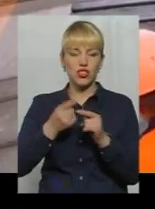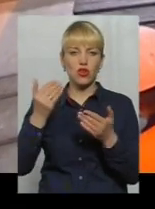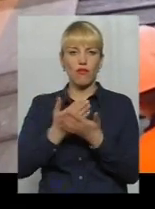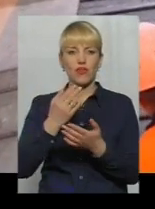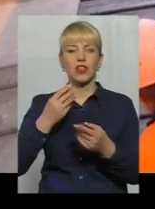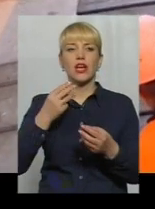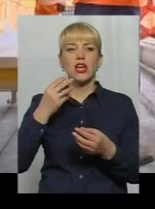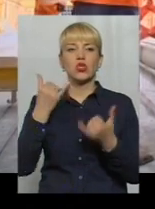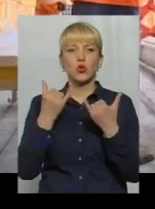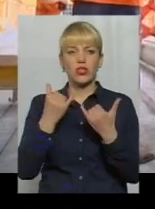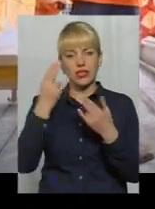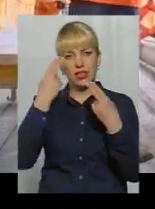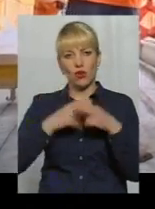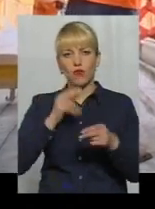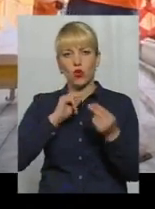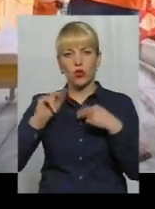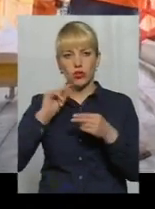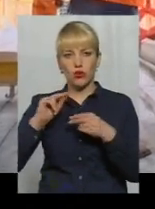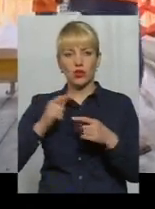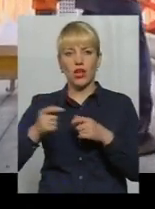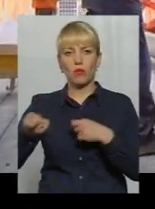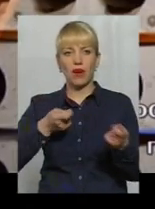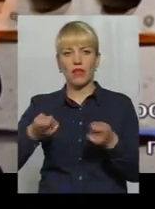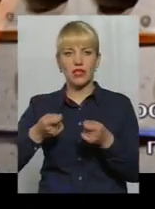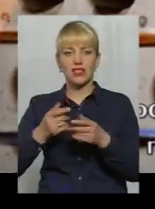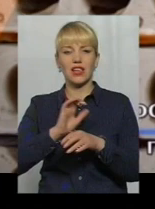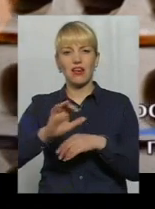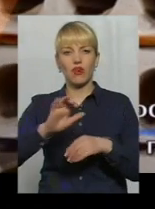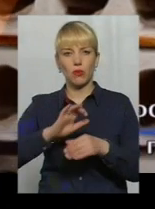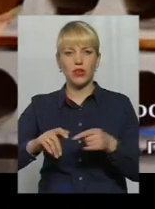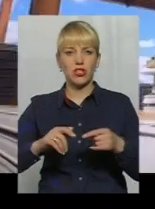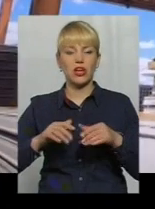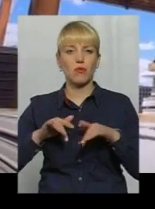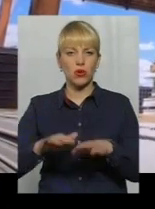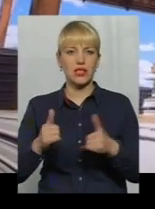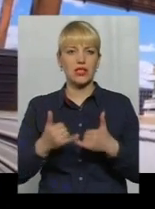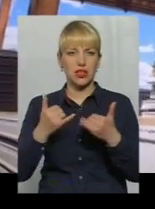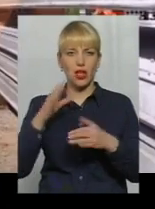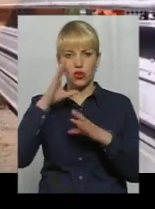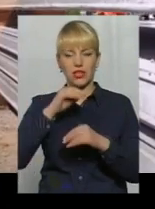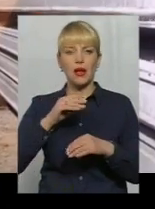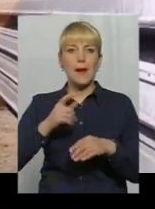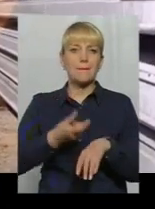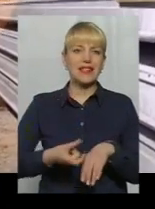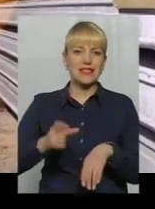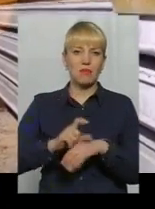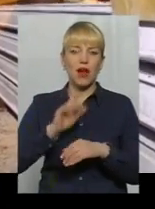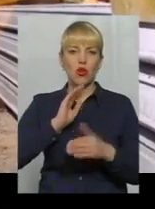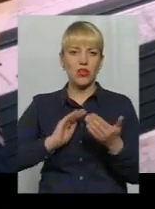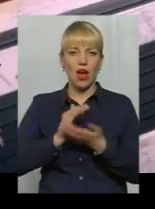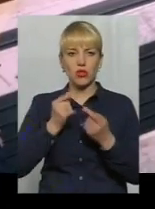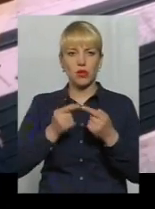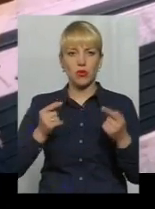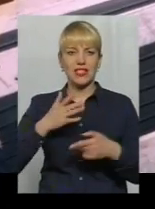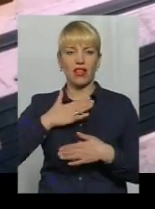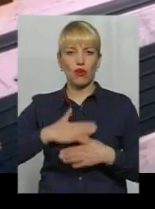сучасних технологій, вдосконалення управлінських та виробничих процесів для досягнення максимальної якості продукції і задоволення